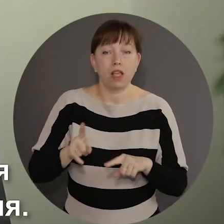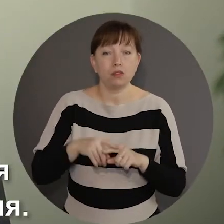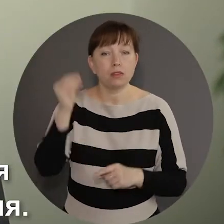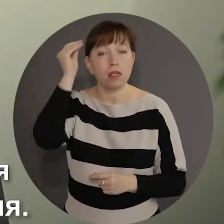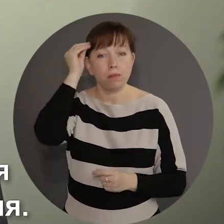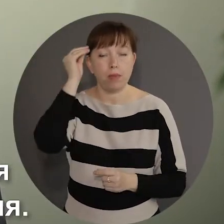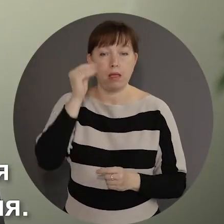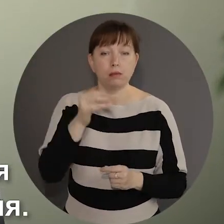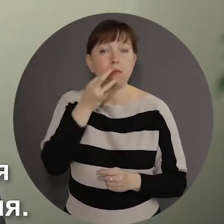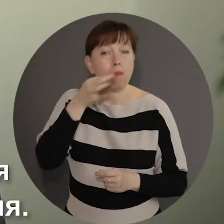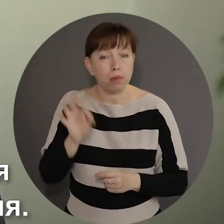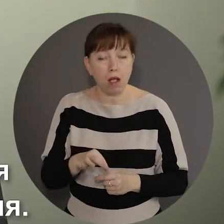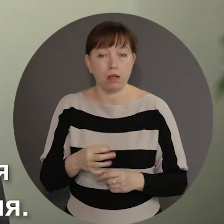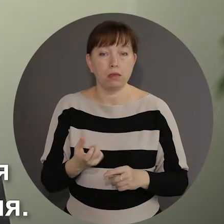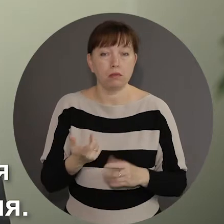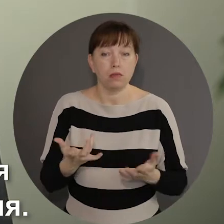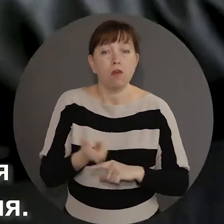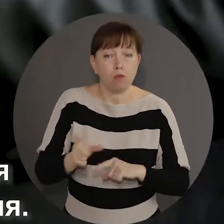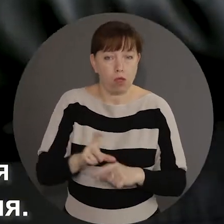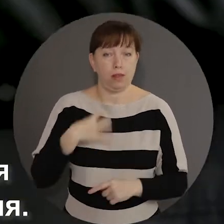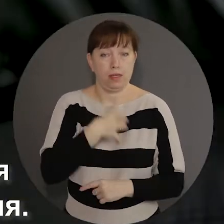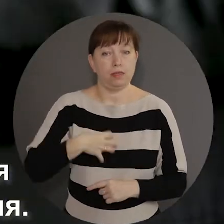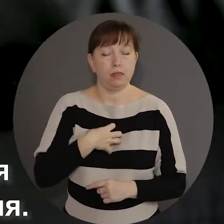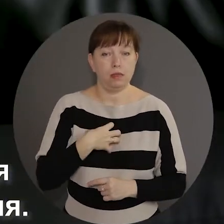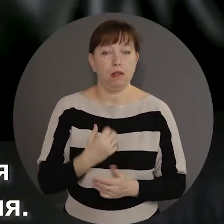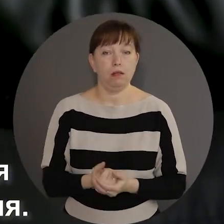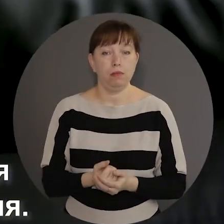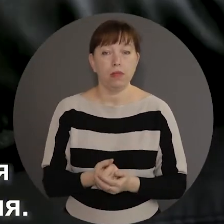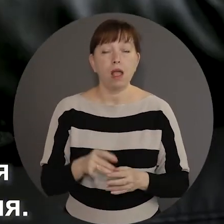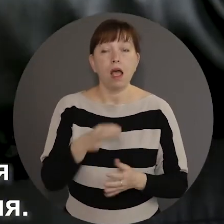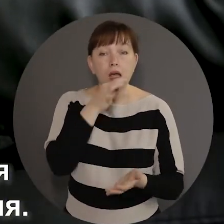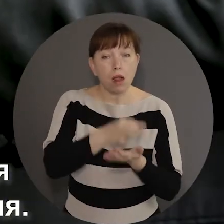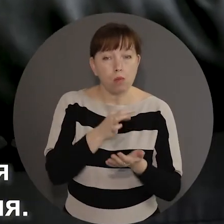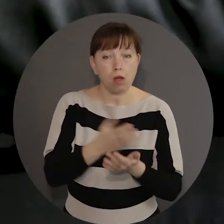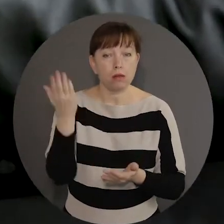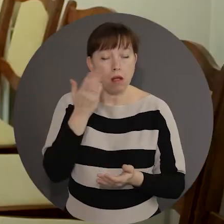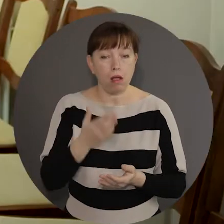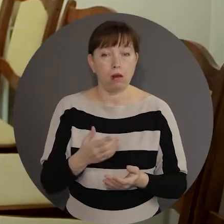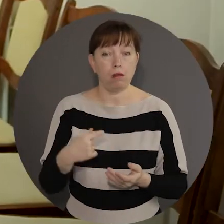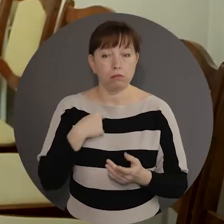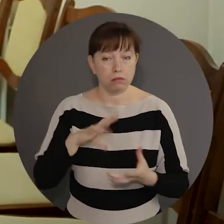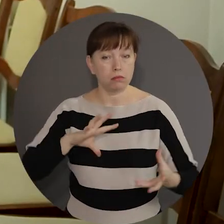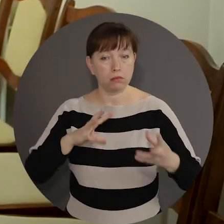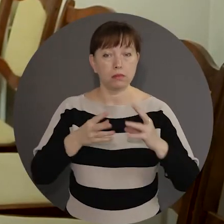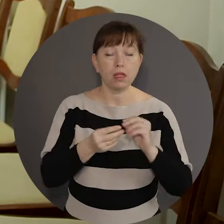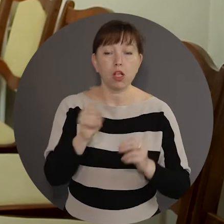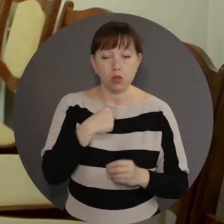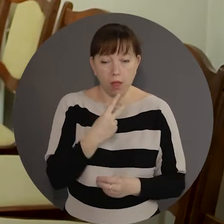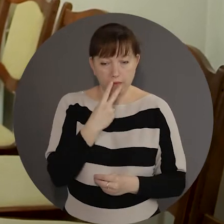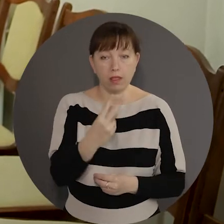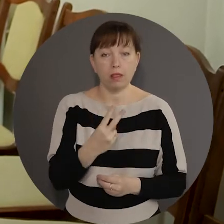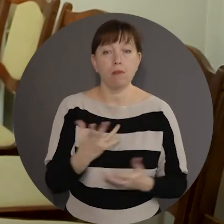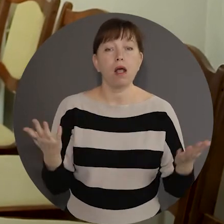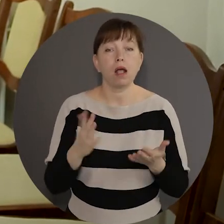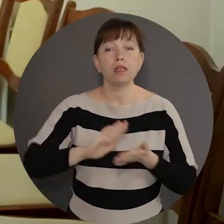din aspect practic, este esențial de important. Raportarea ne aduce la